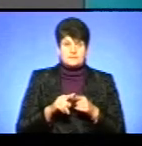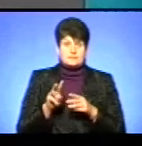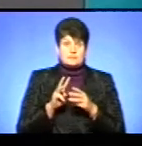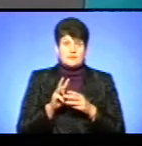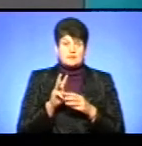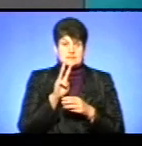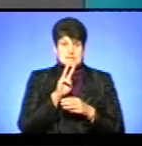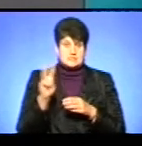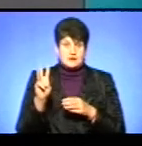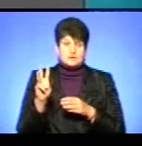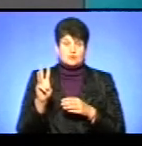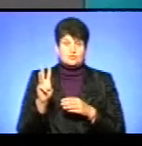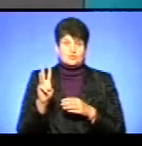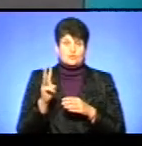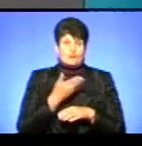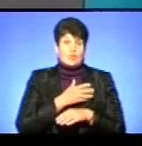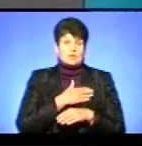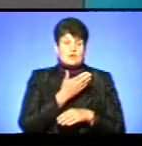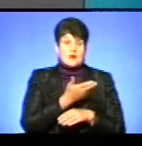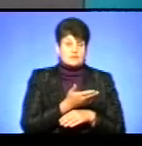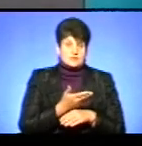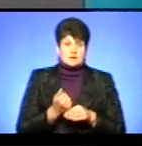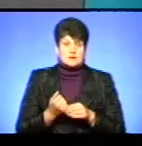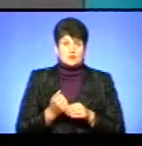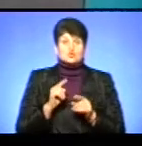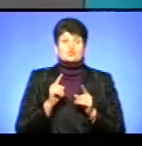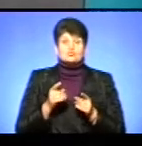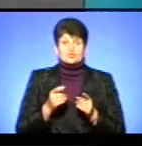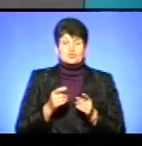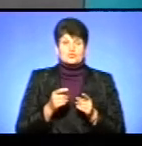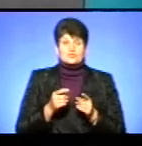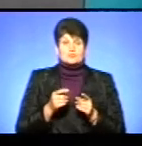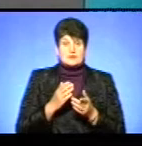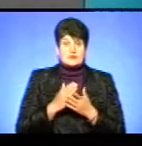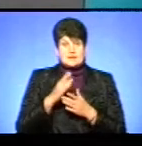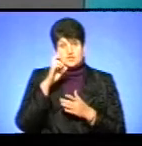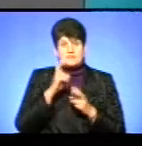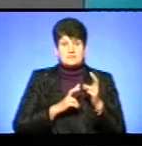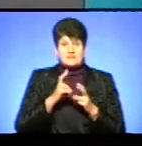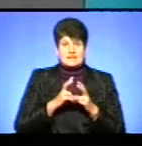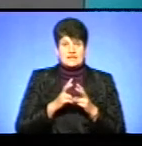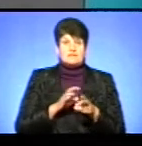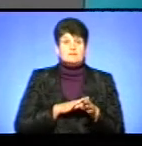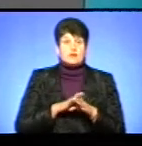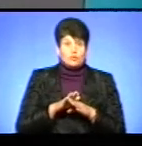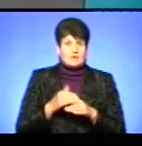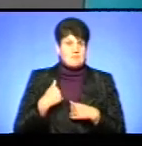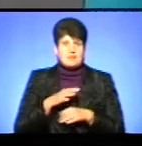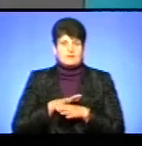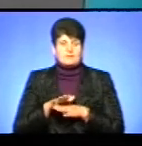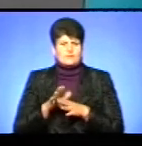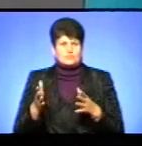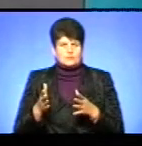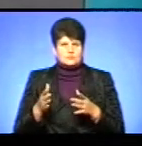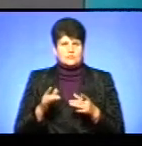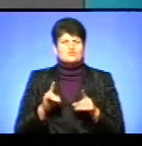і прес-служби міської ради Полтави. Тобто, виникає питання, чому є комунальні підприємства, які справляються, а ми не справляємося. В